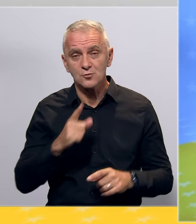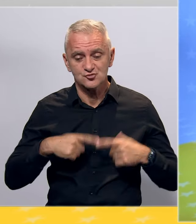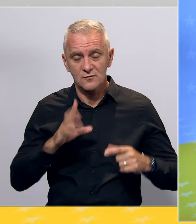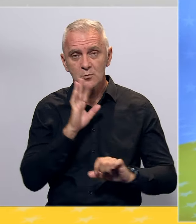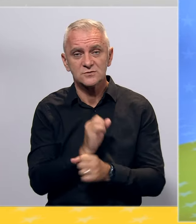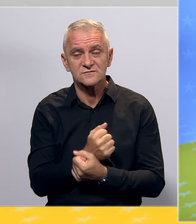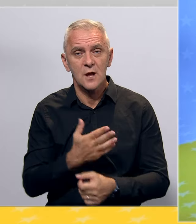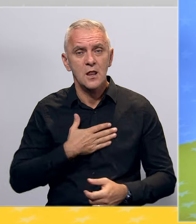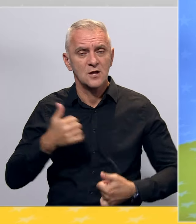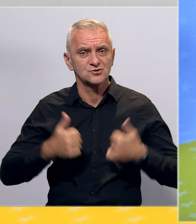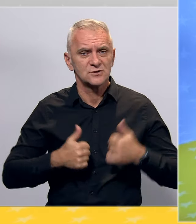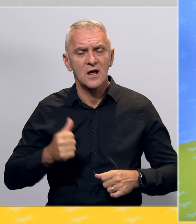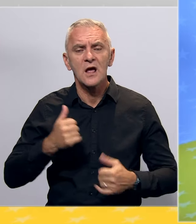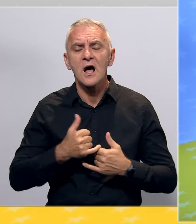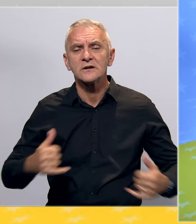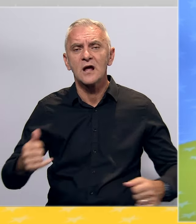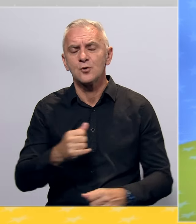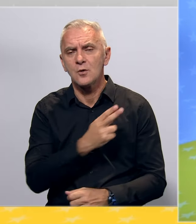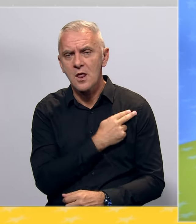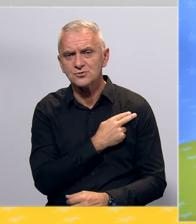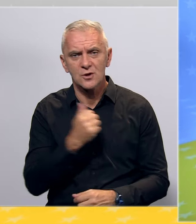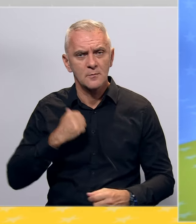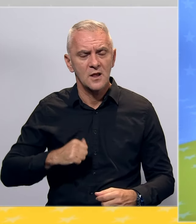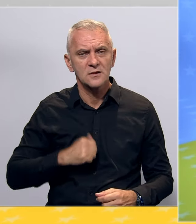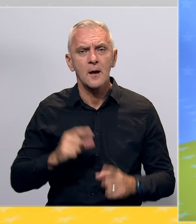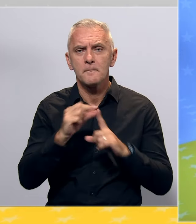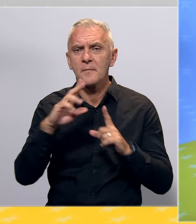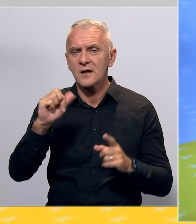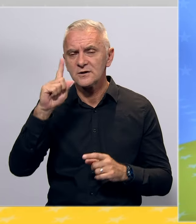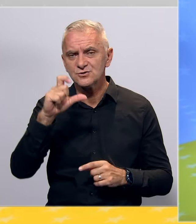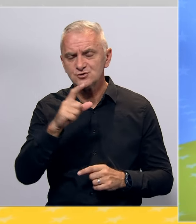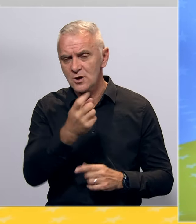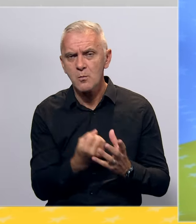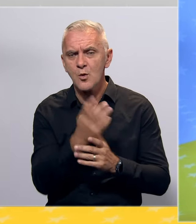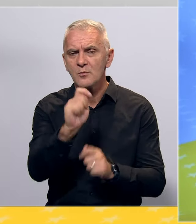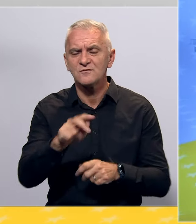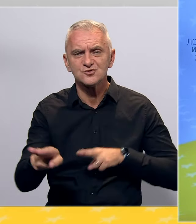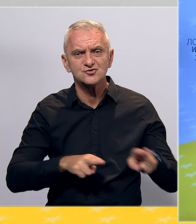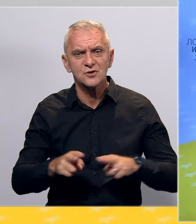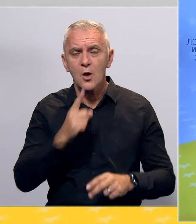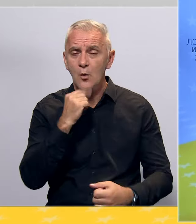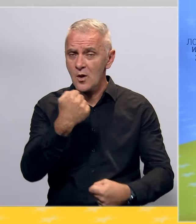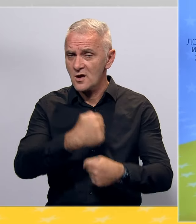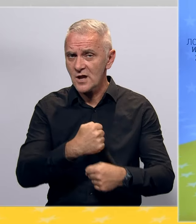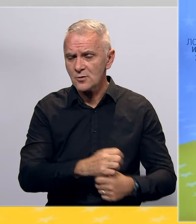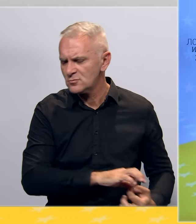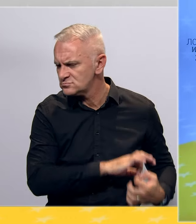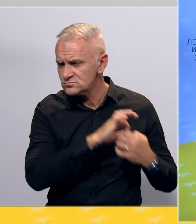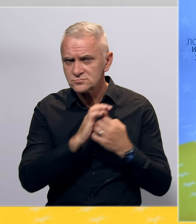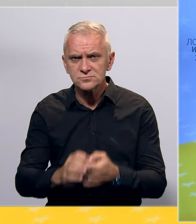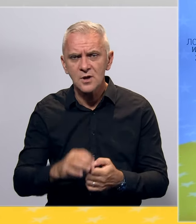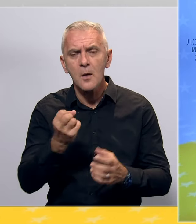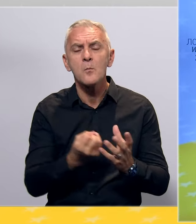Naš kandidat za gradonačelnika Bijeljine je Zoran Perić, poljoprivredni inženjer, stručan koji je cijeli svoj radni vijek proveo radeći za